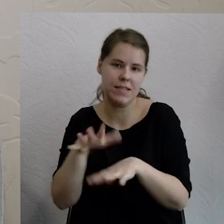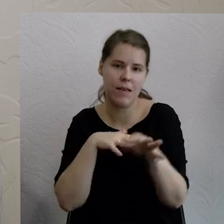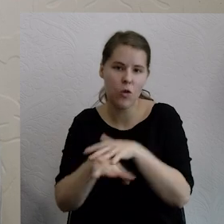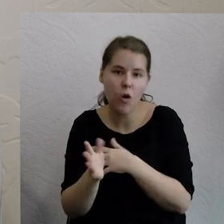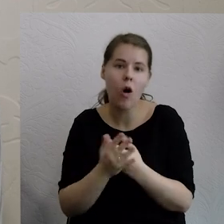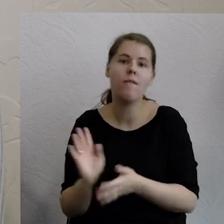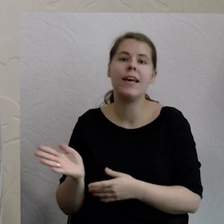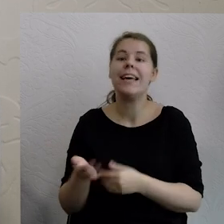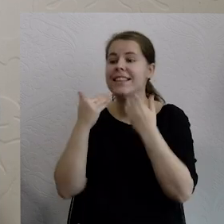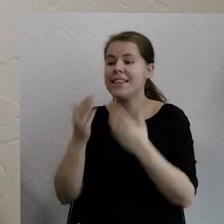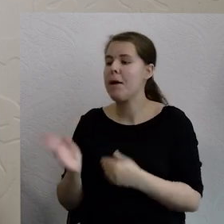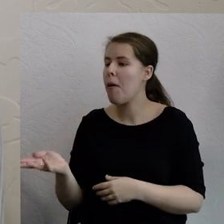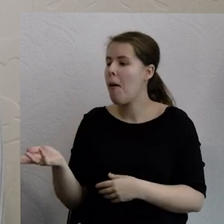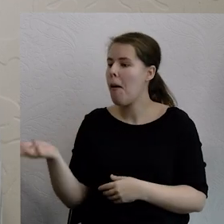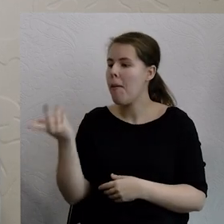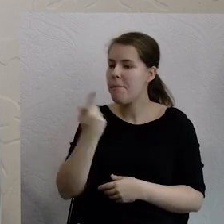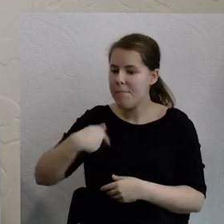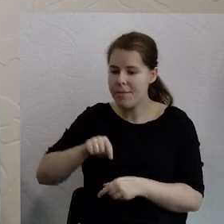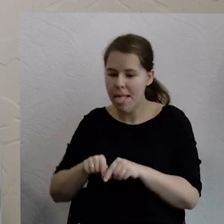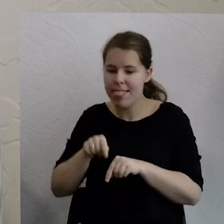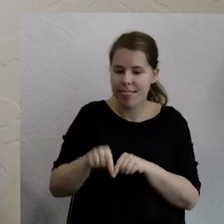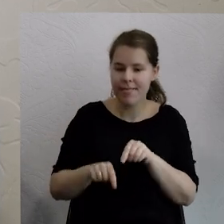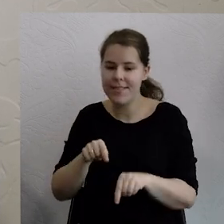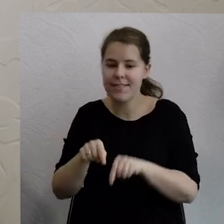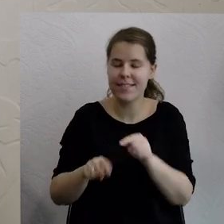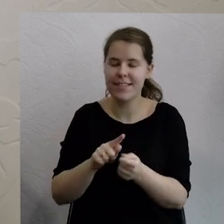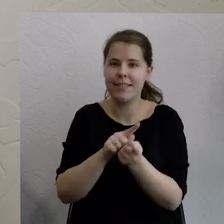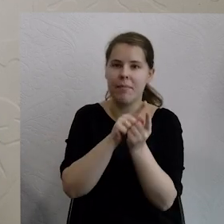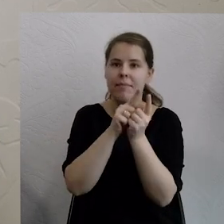powodują, że kroczek po kroczku to co Jana Rebel napisała, jednak robimy.